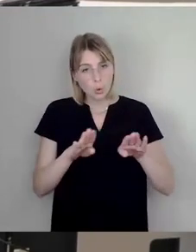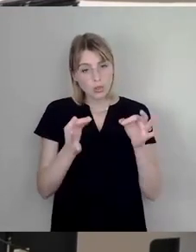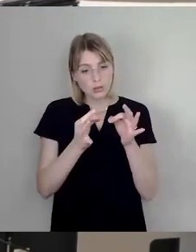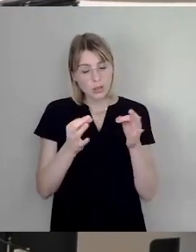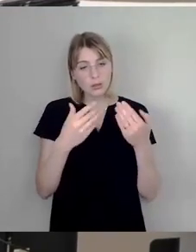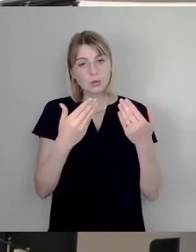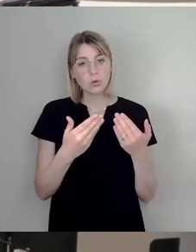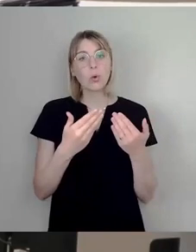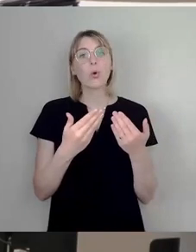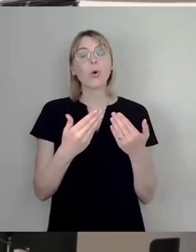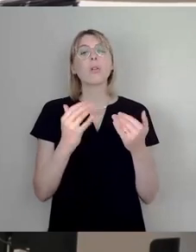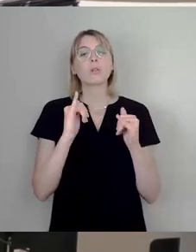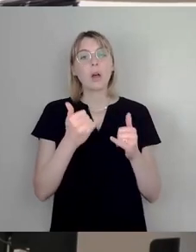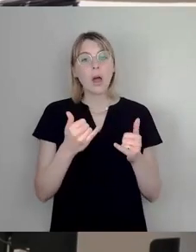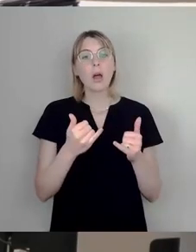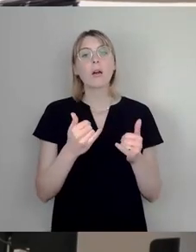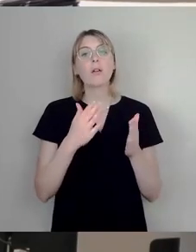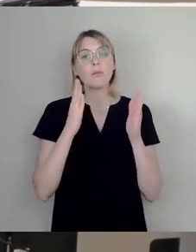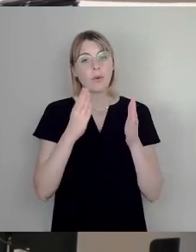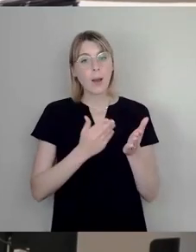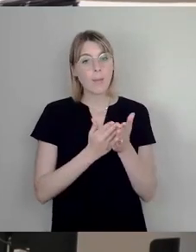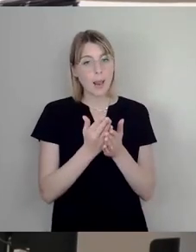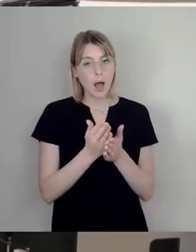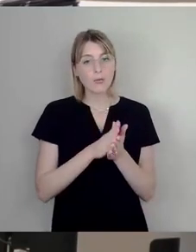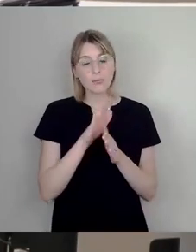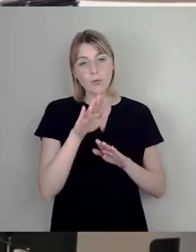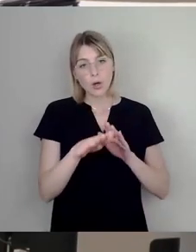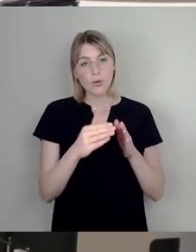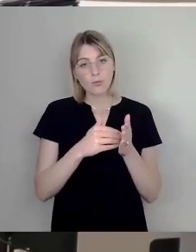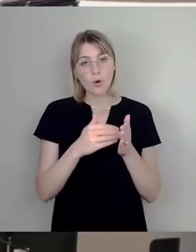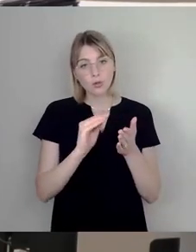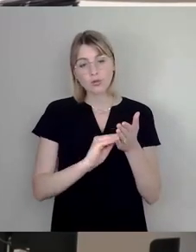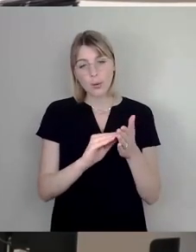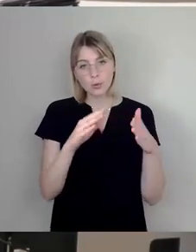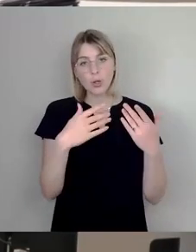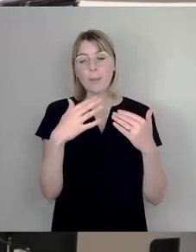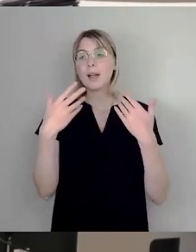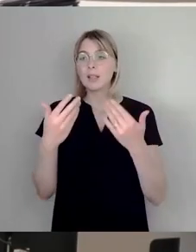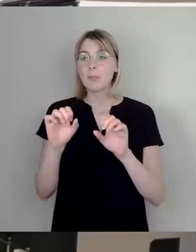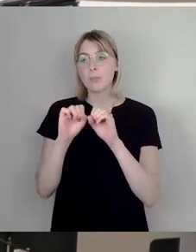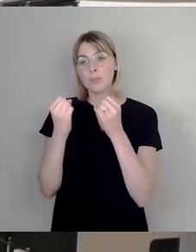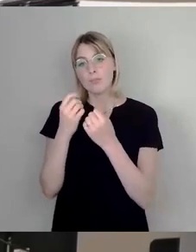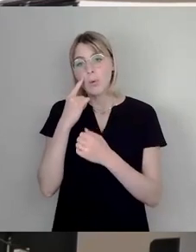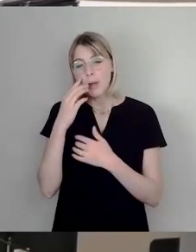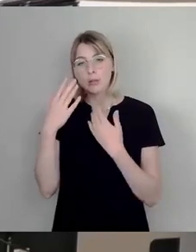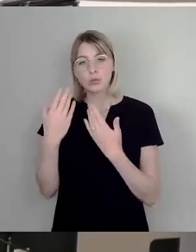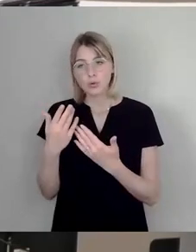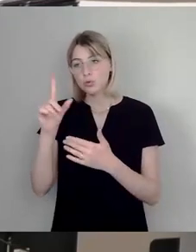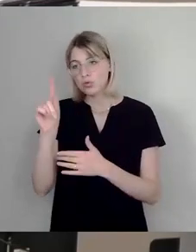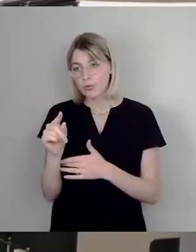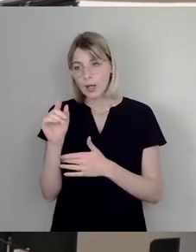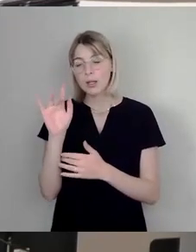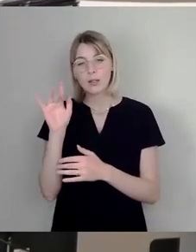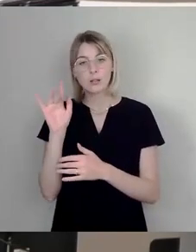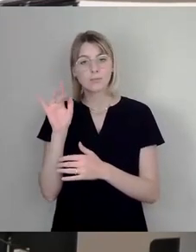Fortschreibung Fachplan, aber es gibt Punkte, die sind wir im Moment eher kritisch, die sind zu wenig beleuchtet, eben insbesondere die